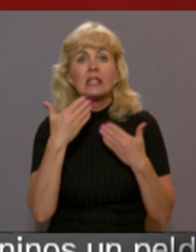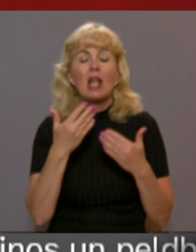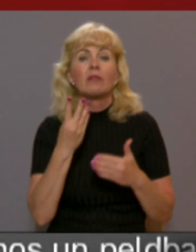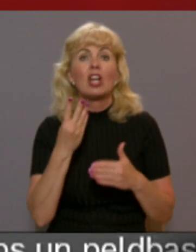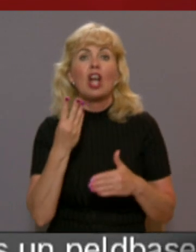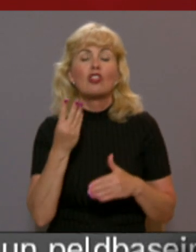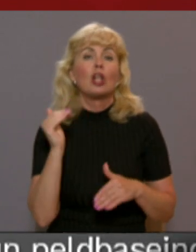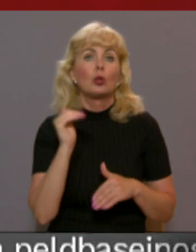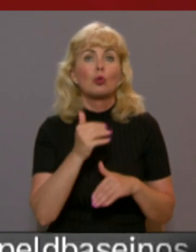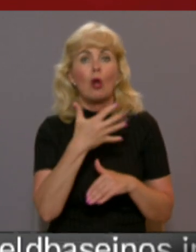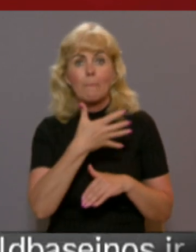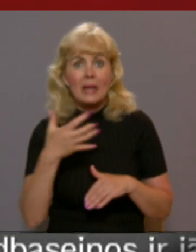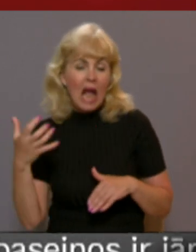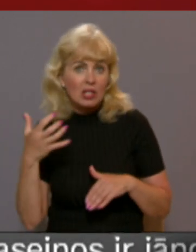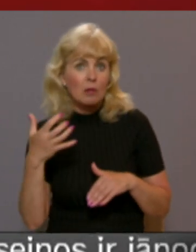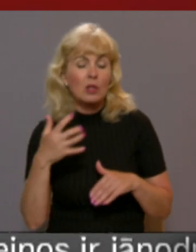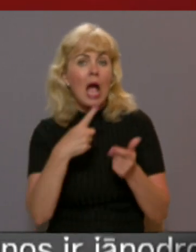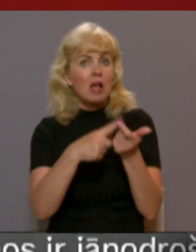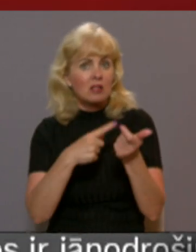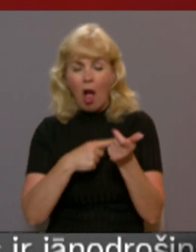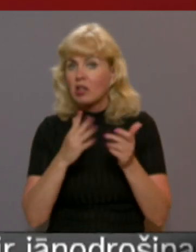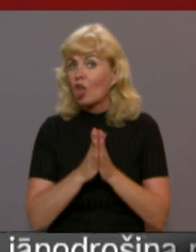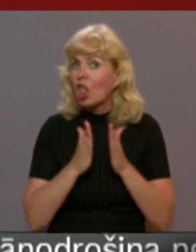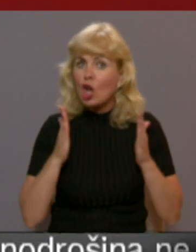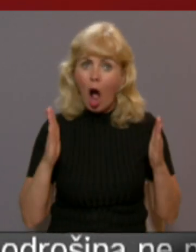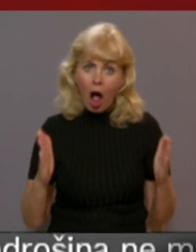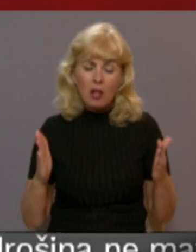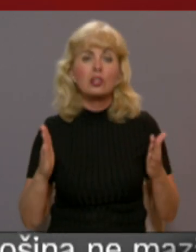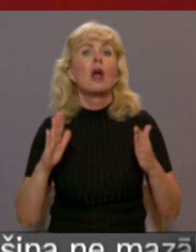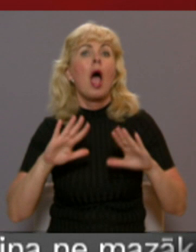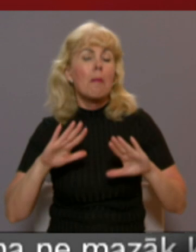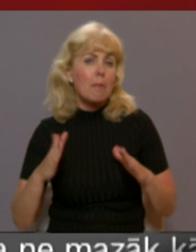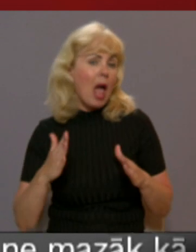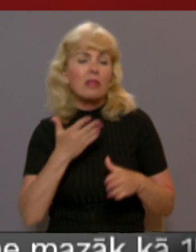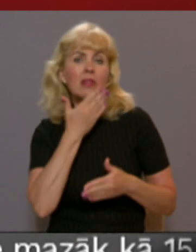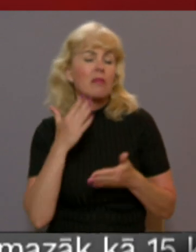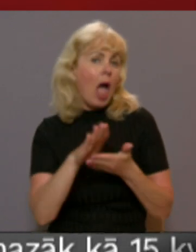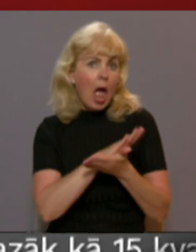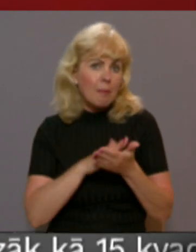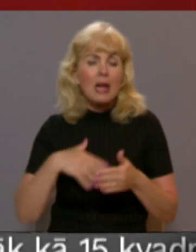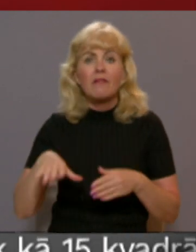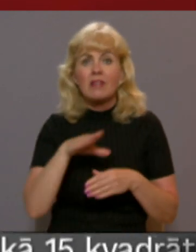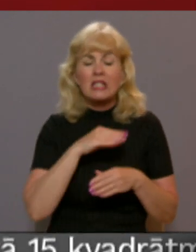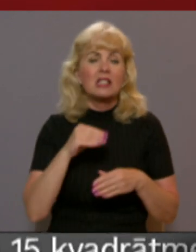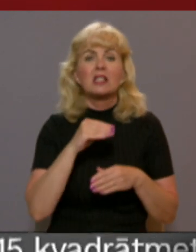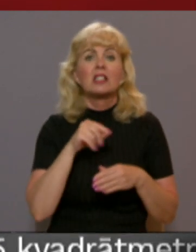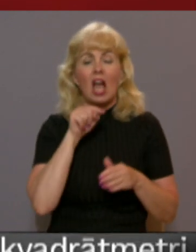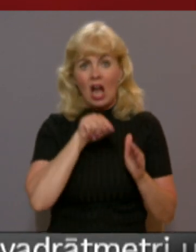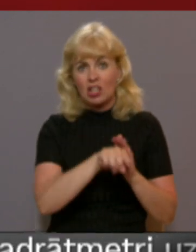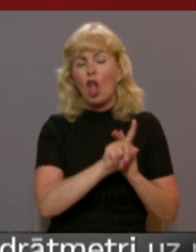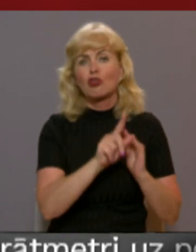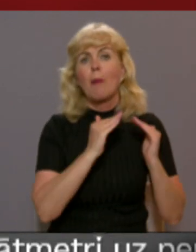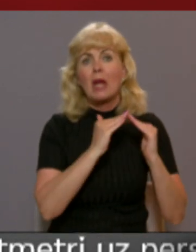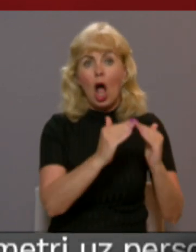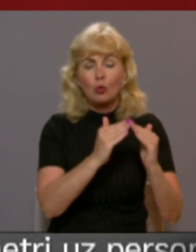4500 vikstošiem, kas joprojām ir milzīgi skaits, bet tie nebija visi novietni. Visā novietnē